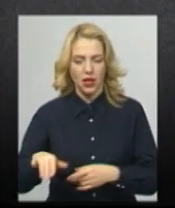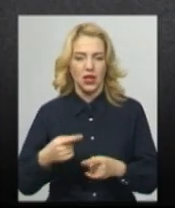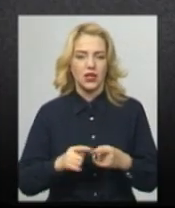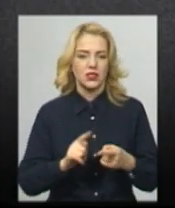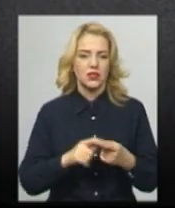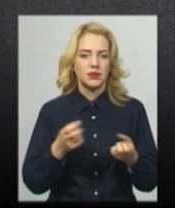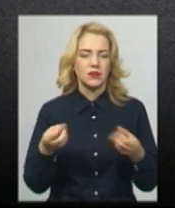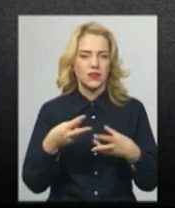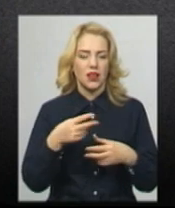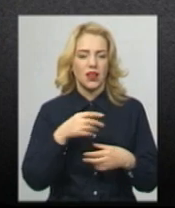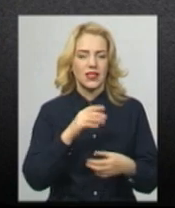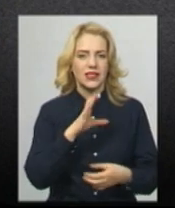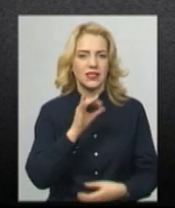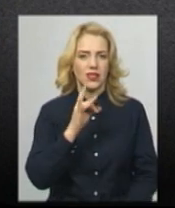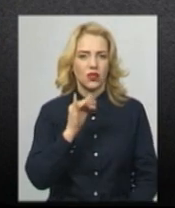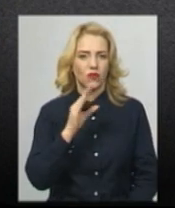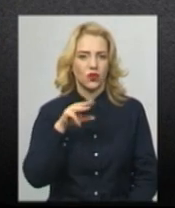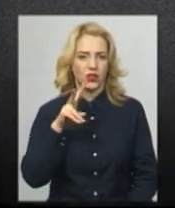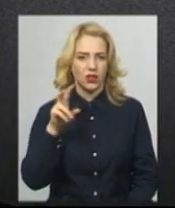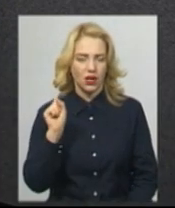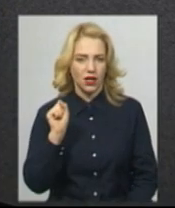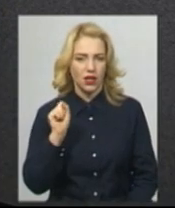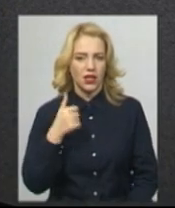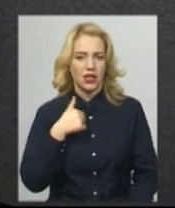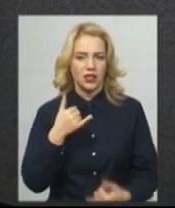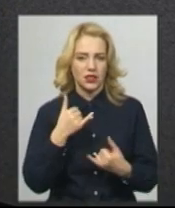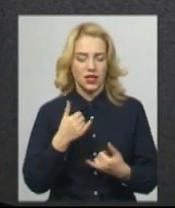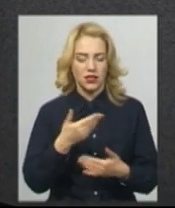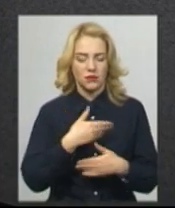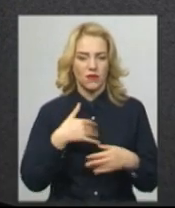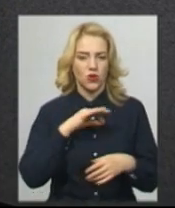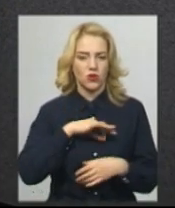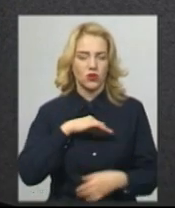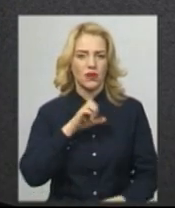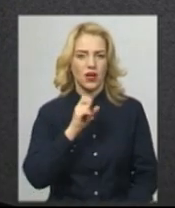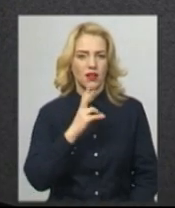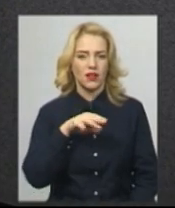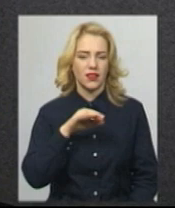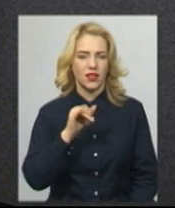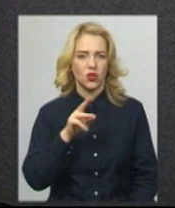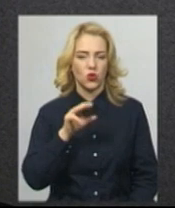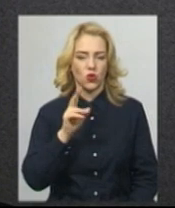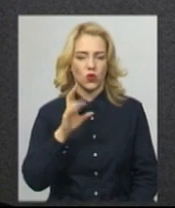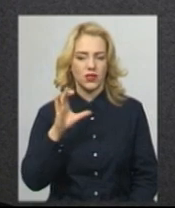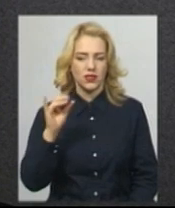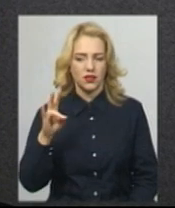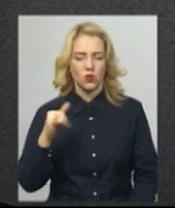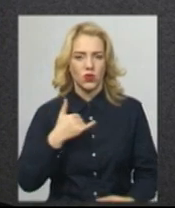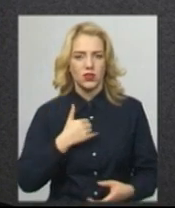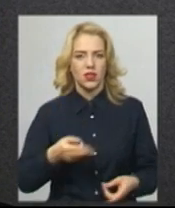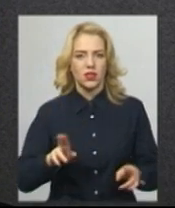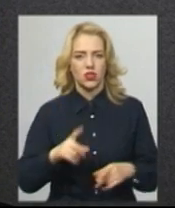сиворотка. На даний момент ми використовували антитоксин. В нас ще залишився один флакон